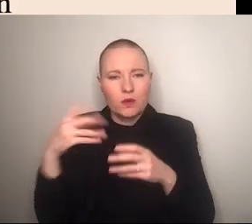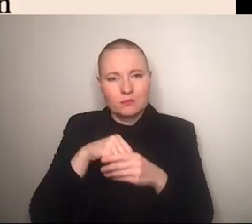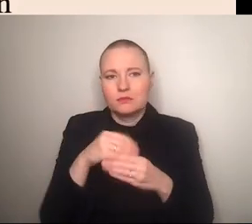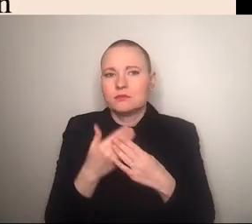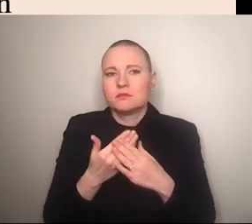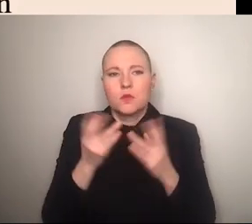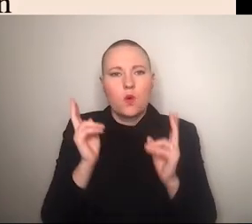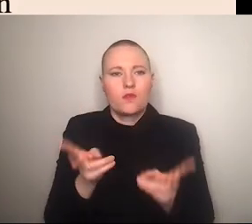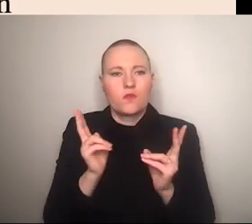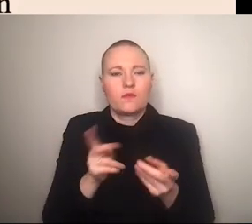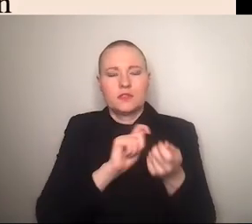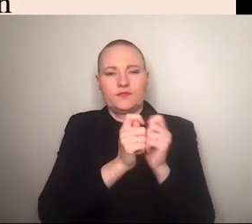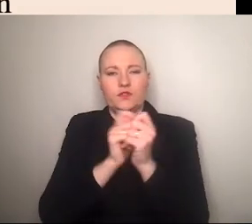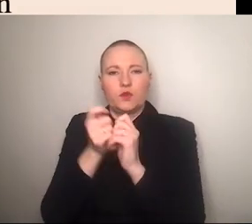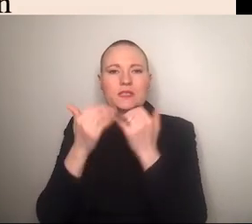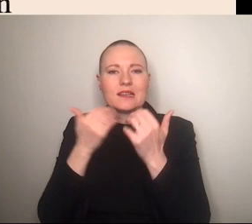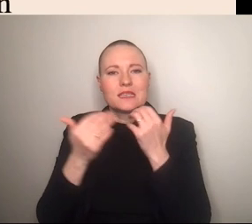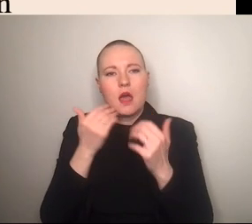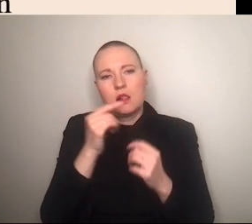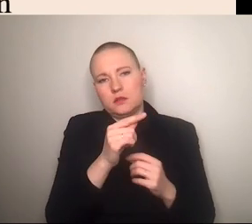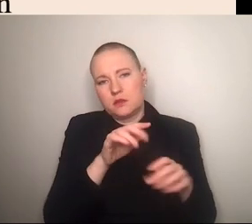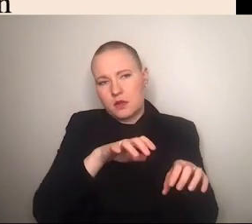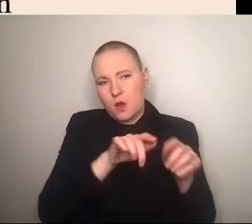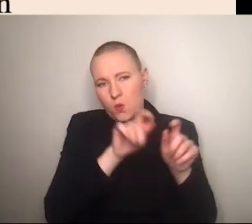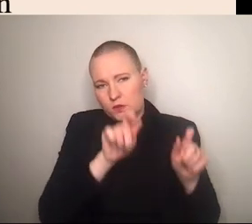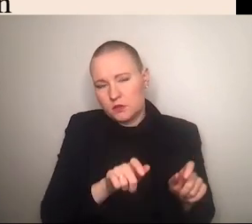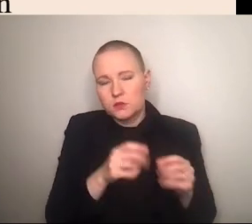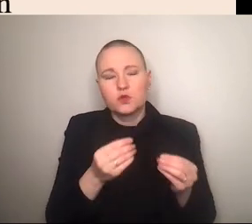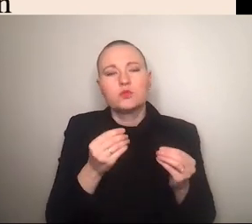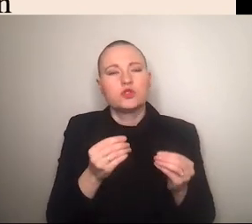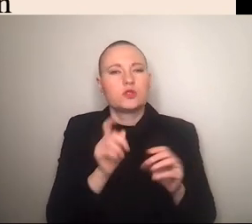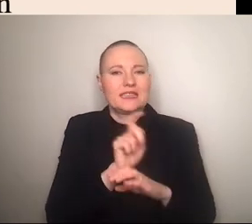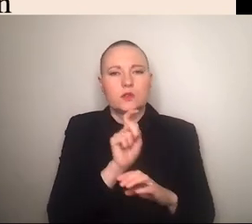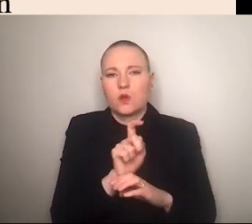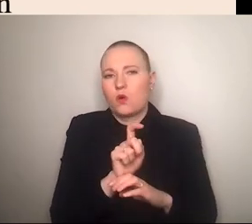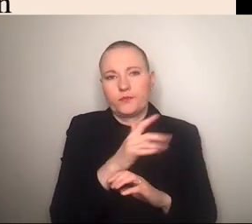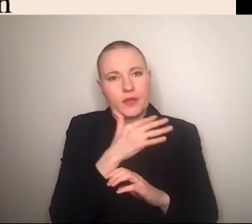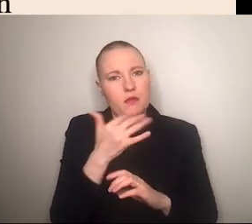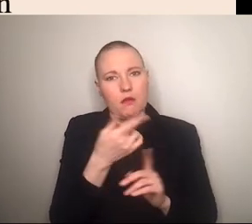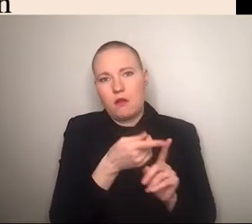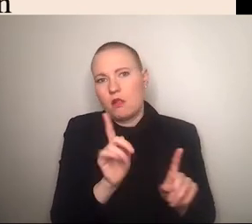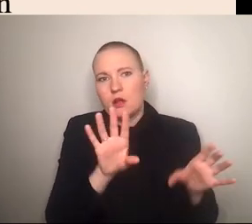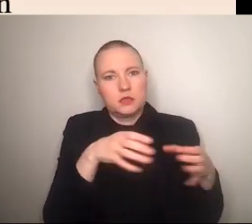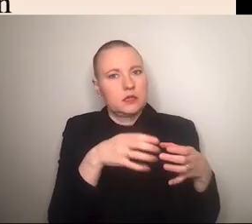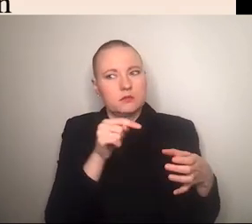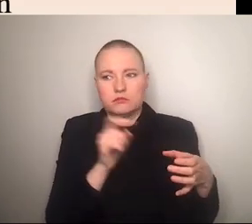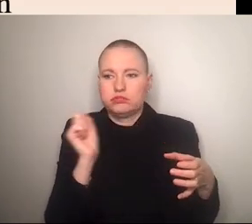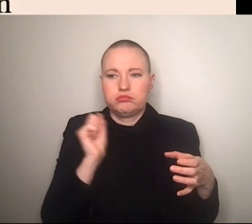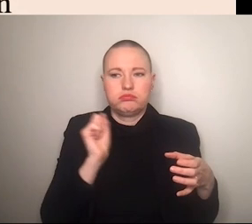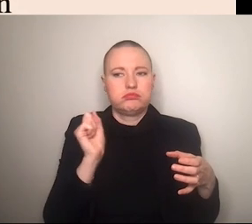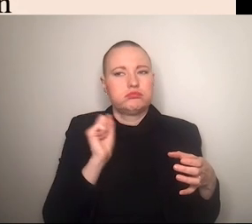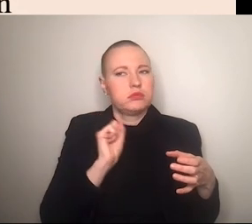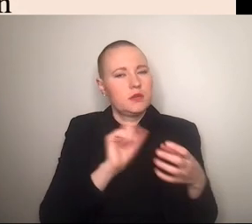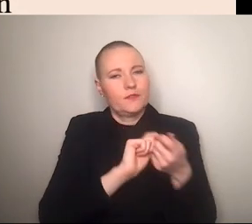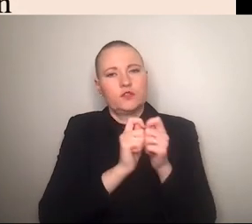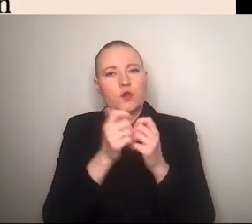besonders häufig bei verschwörungserzählenden accounts auf tik tok ist das ein ganzes genre tik toks mit verschwörungserzählenden inhalten werden